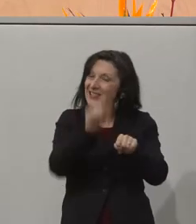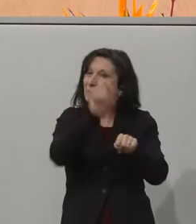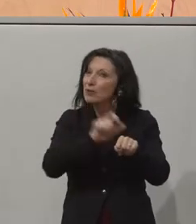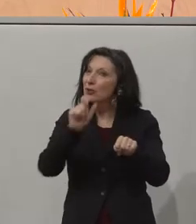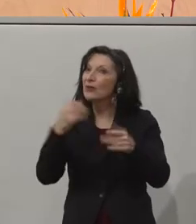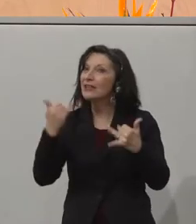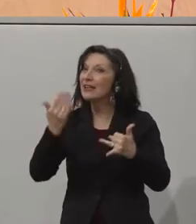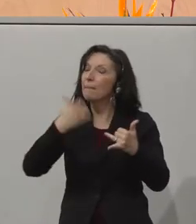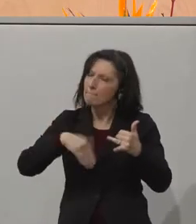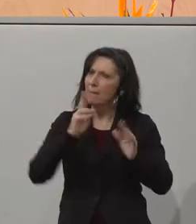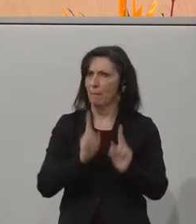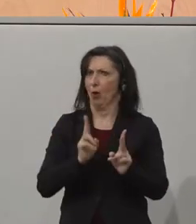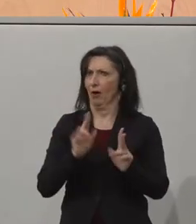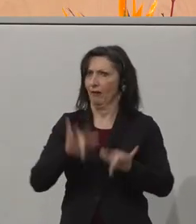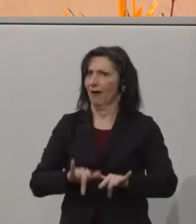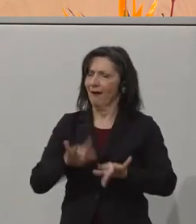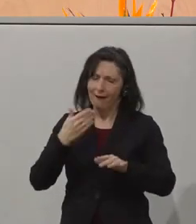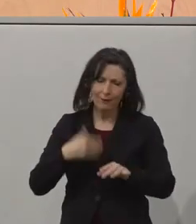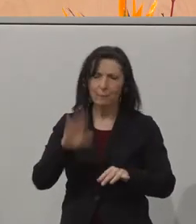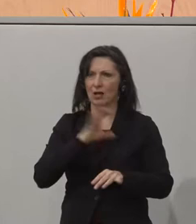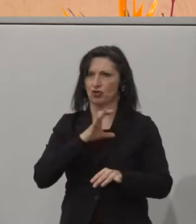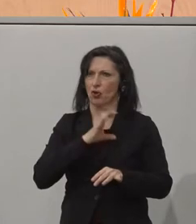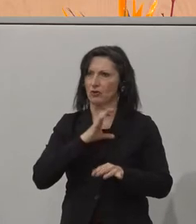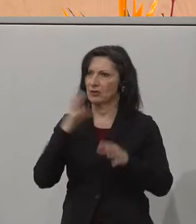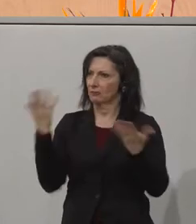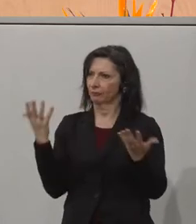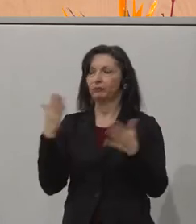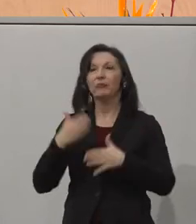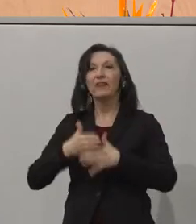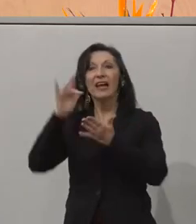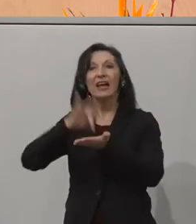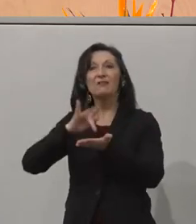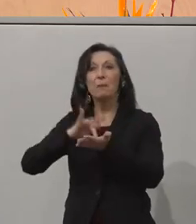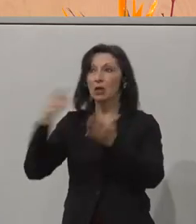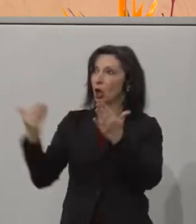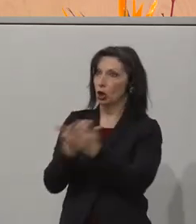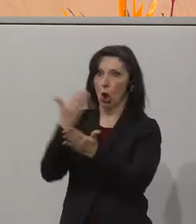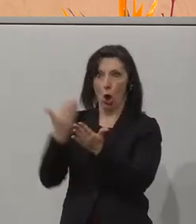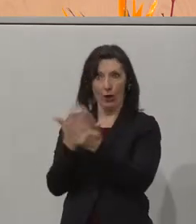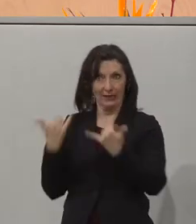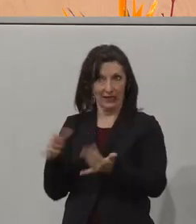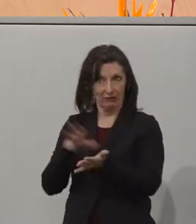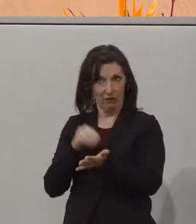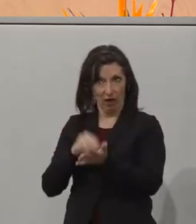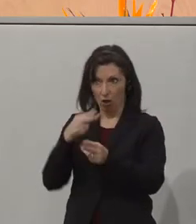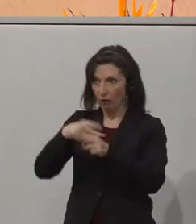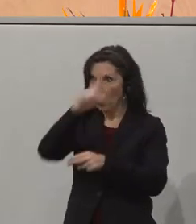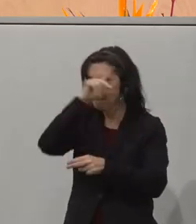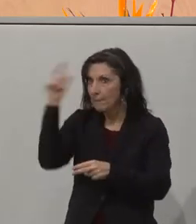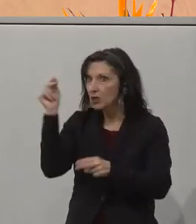Möglichkeiten und bessere Chancen haben. Durch den Einsatz von neuen Hilfsmitteln können ergonomischere Arbeitsplätze für Menschen entstehen, weil